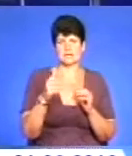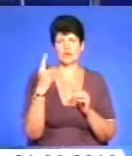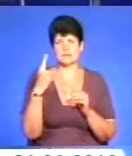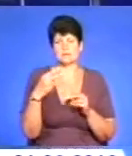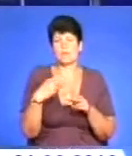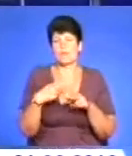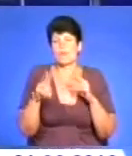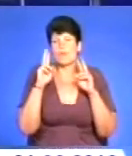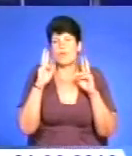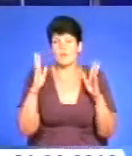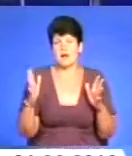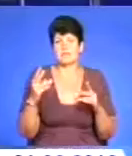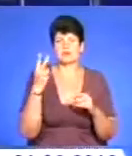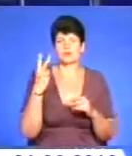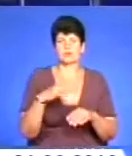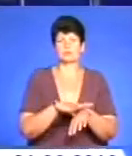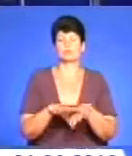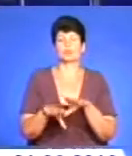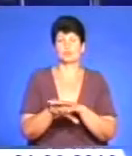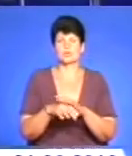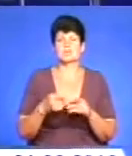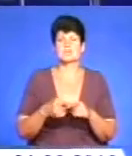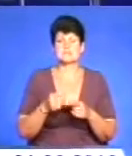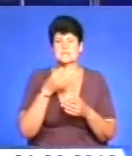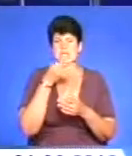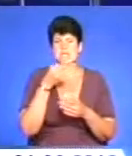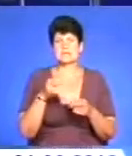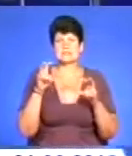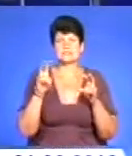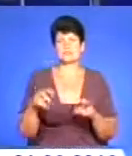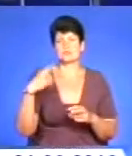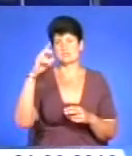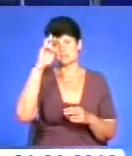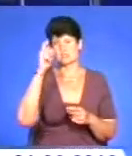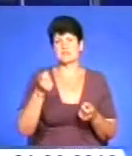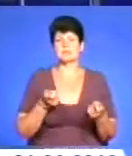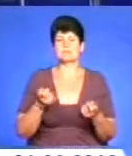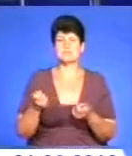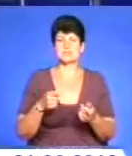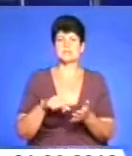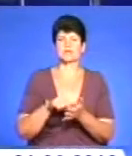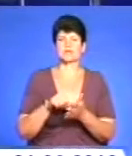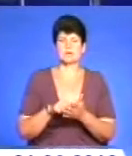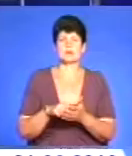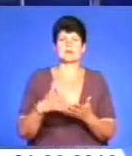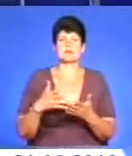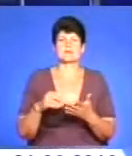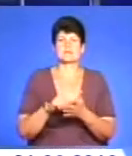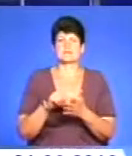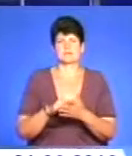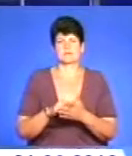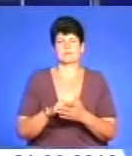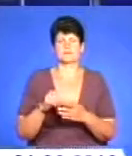двоє перебувають у ворожому полоні. Таку суму статистику озвучили під час засідання в обласній державній адміністрації за участю представників Збройних сил України.